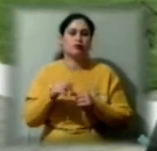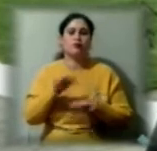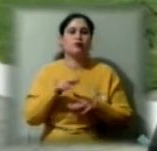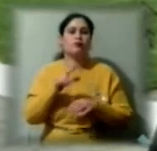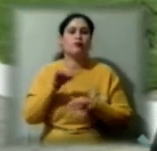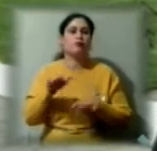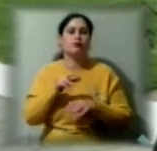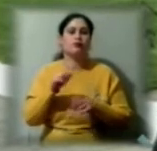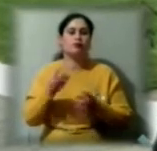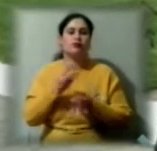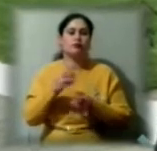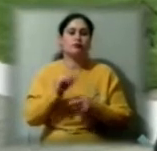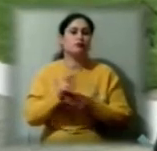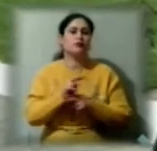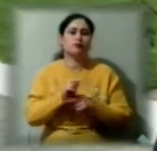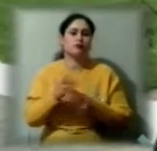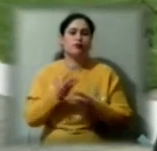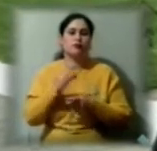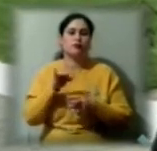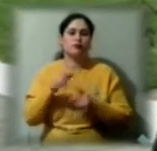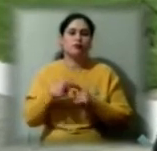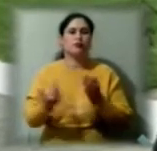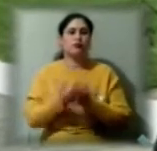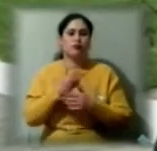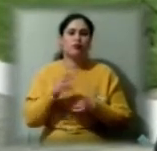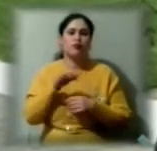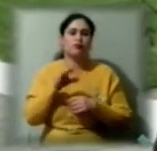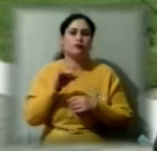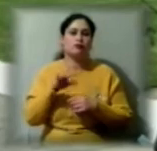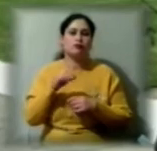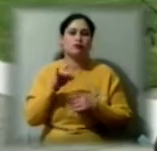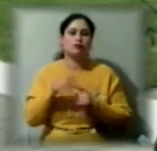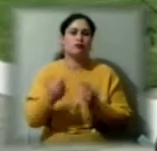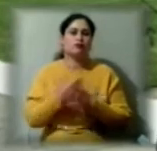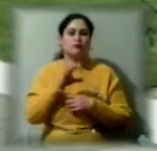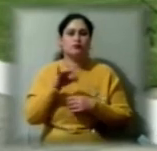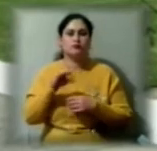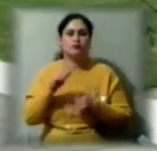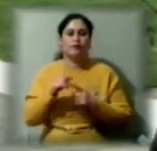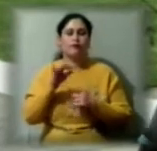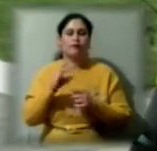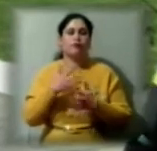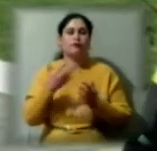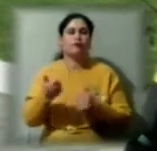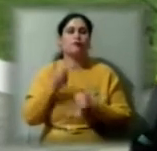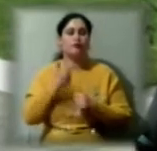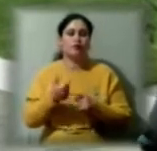несправних пожежних гідрантів. Це новий пожежний гідрант, це нова система. Він більш надійний. Крім того,